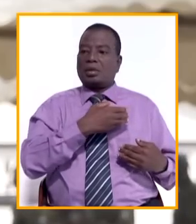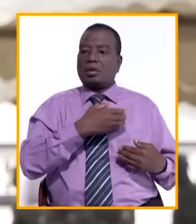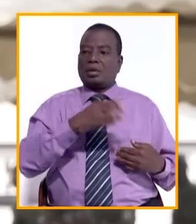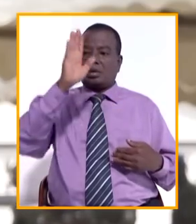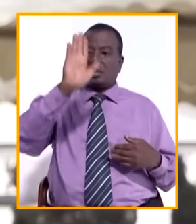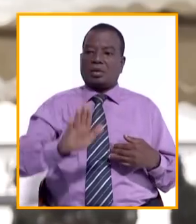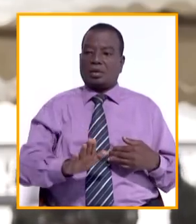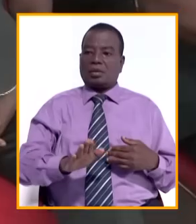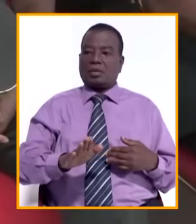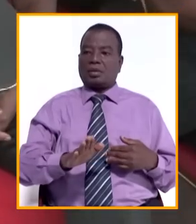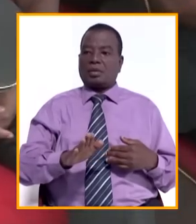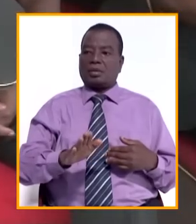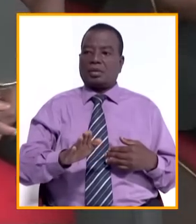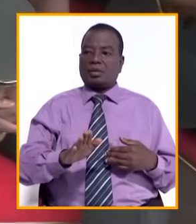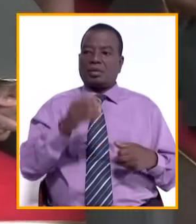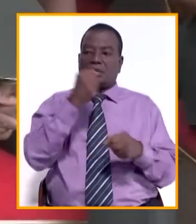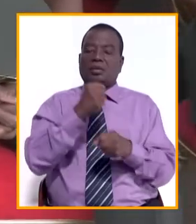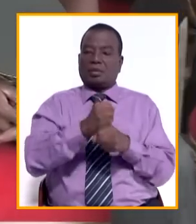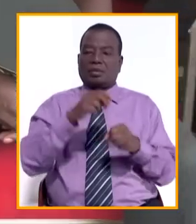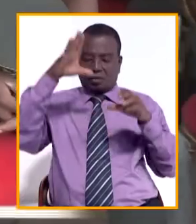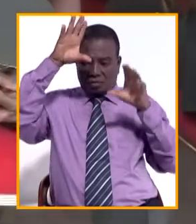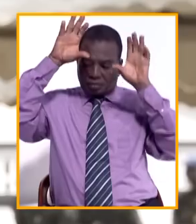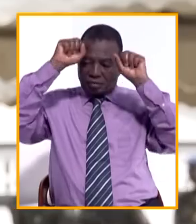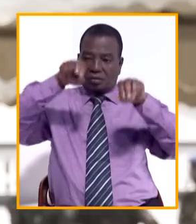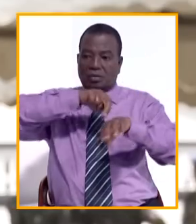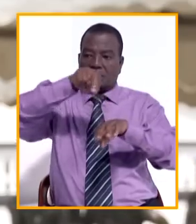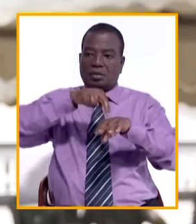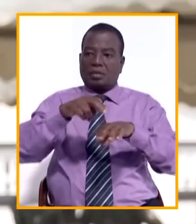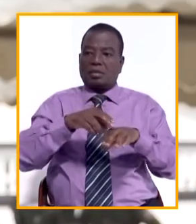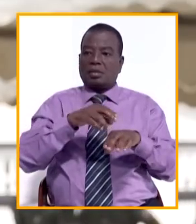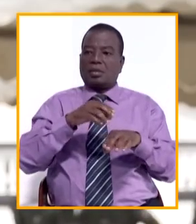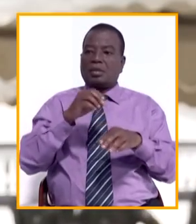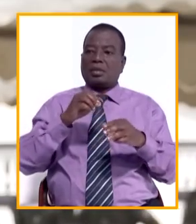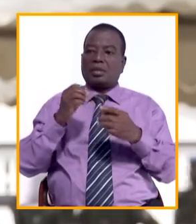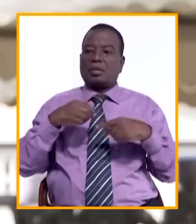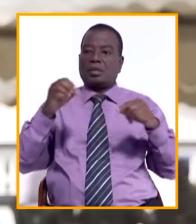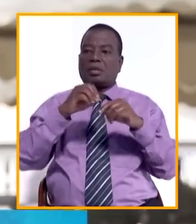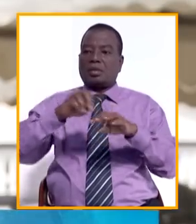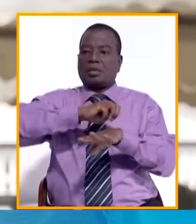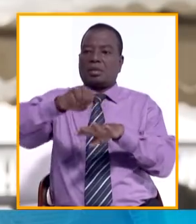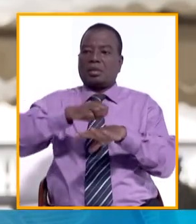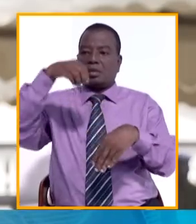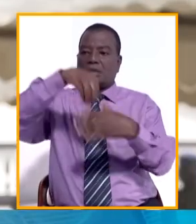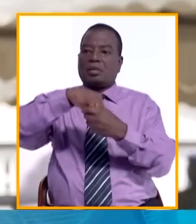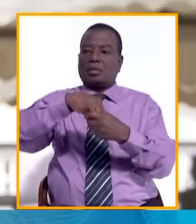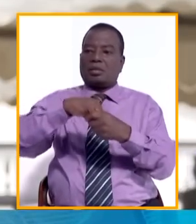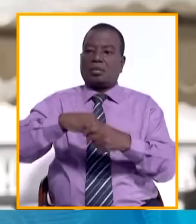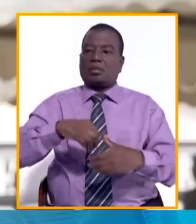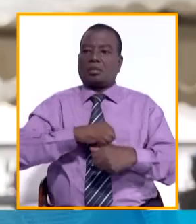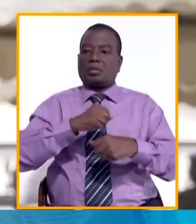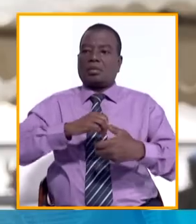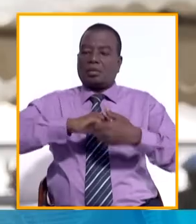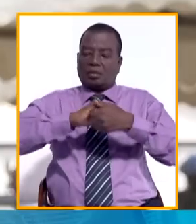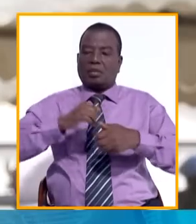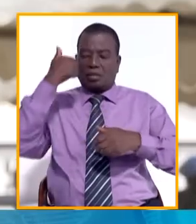a salué le leadership du président de la République, Alassane Ouattara. Alors que vous étiez engagé dans le cadre de la solidarité